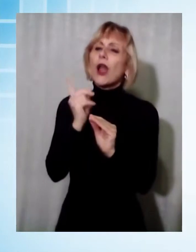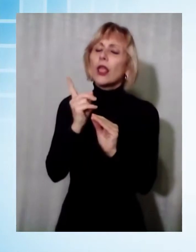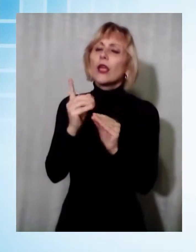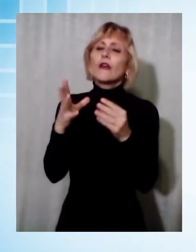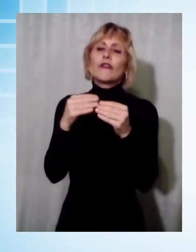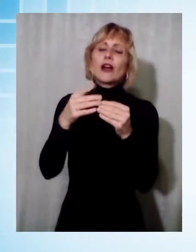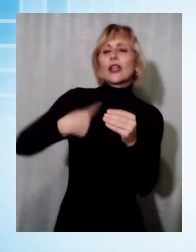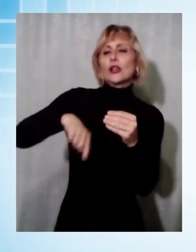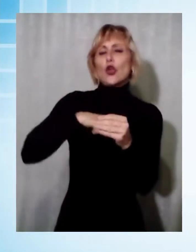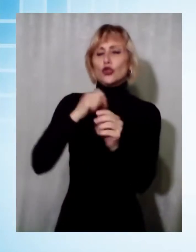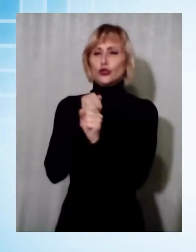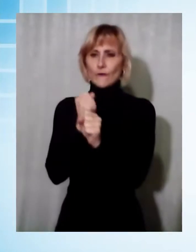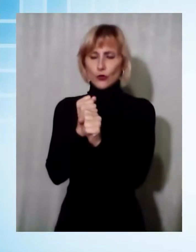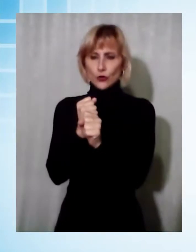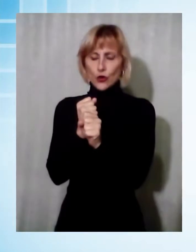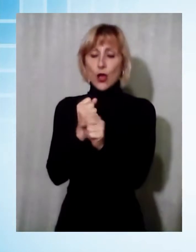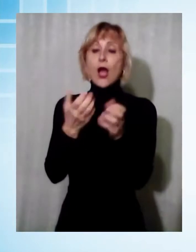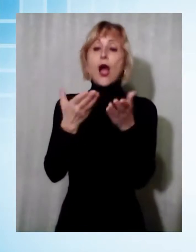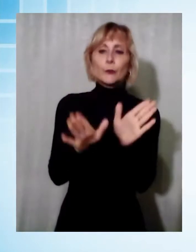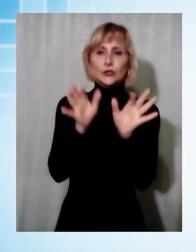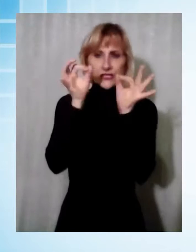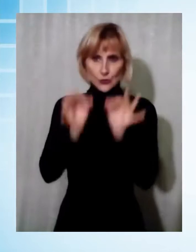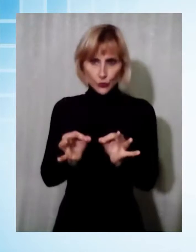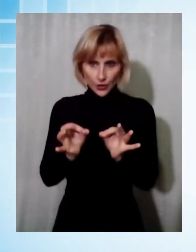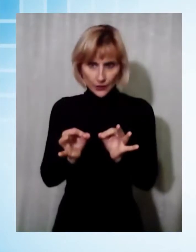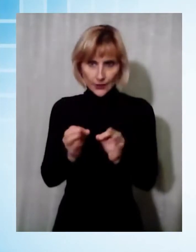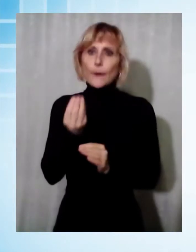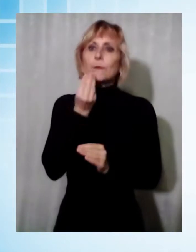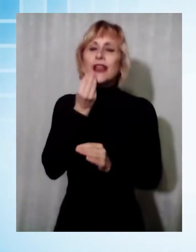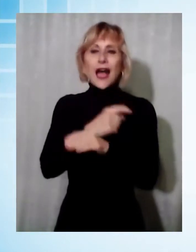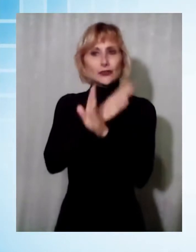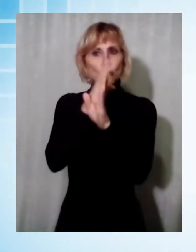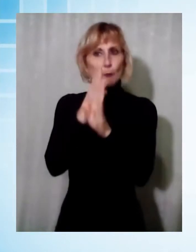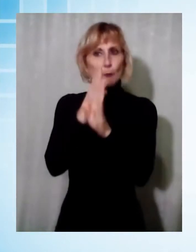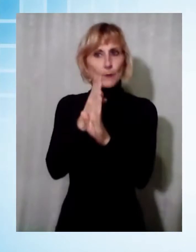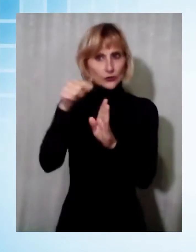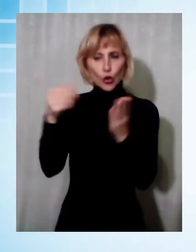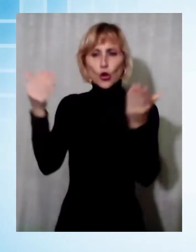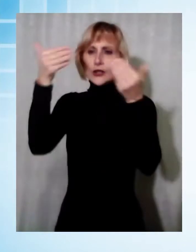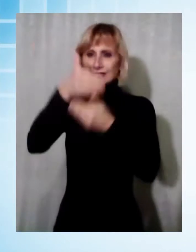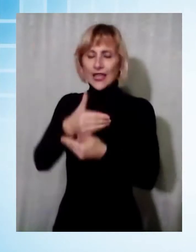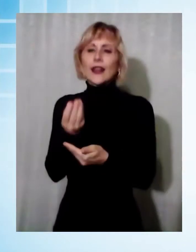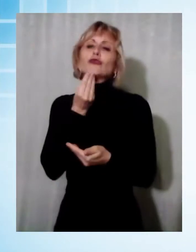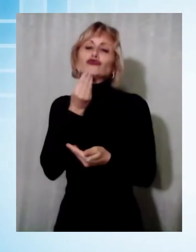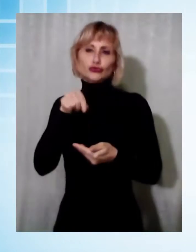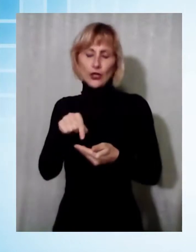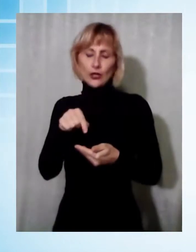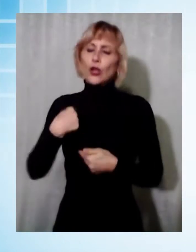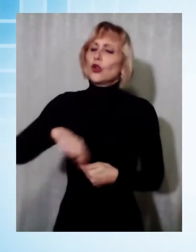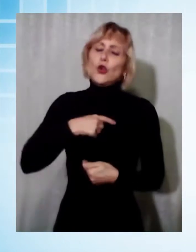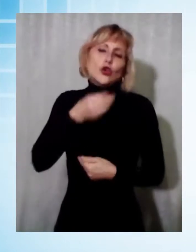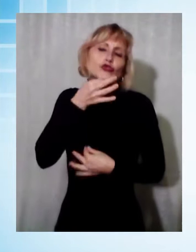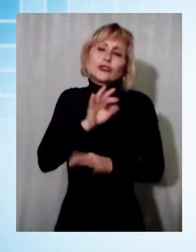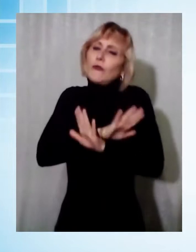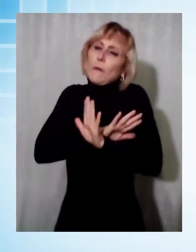sicurezza, di poter riaprire sia a pranzo che a cena, perché noi ristoratori veramente siamo allo streno. Chiediamo